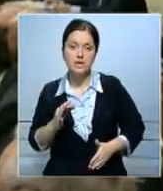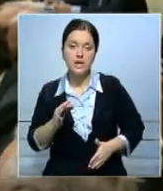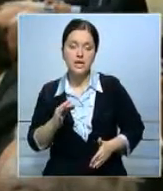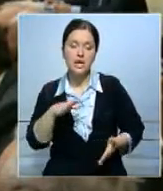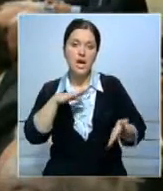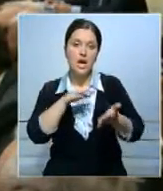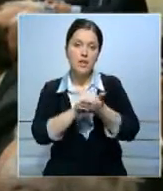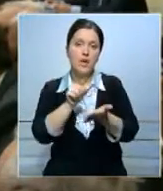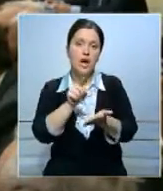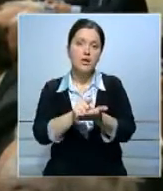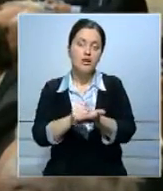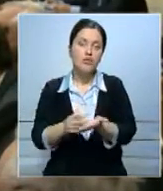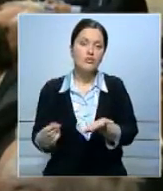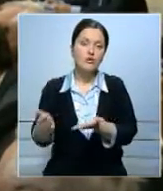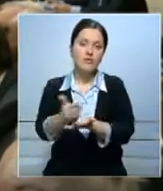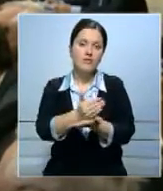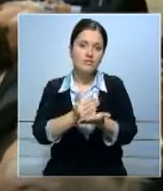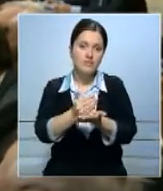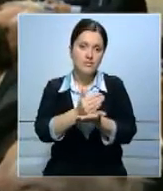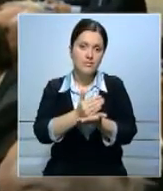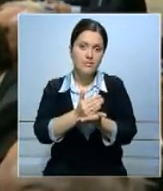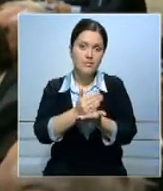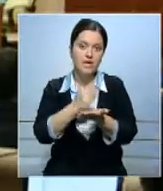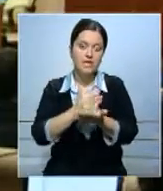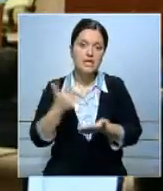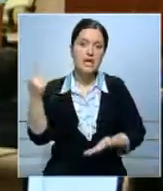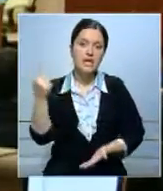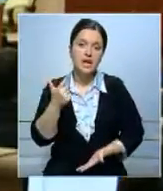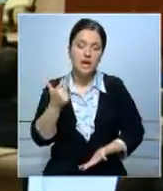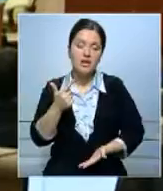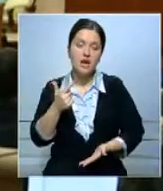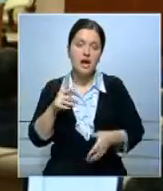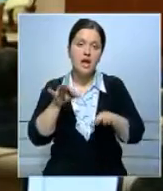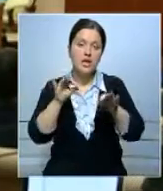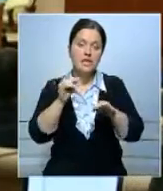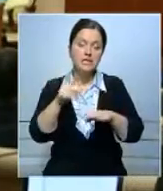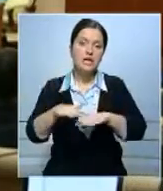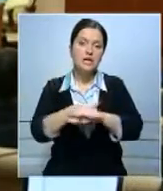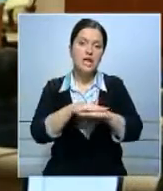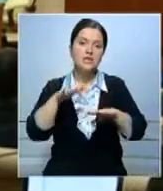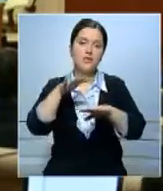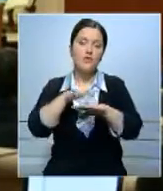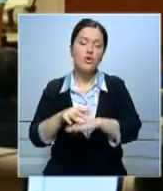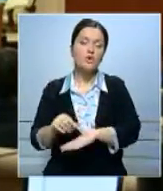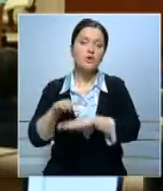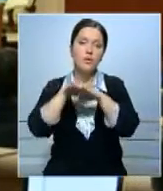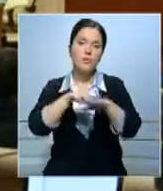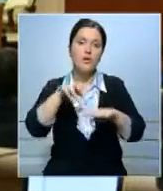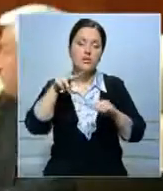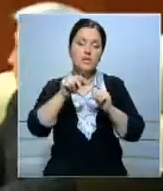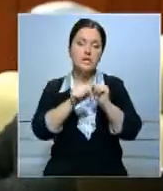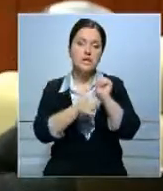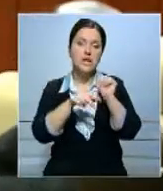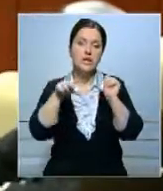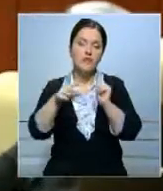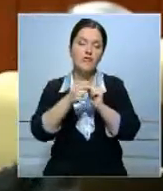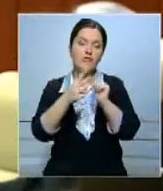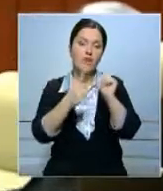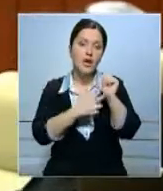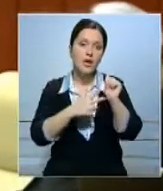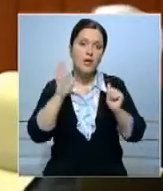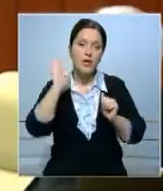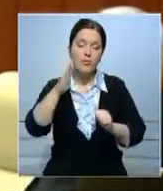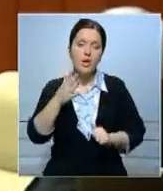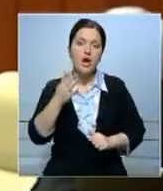налоговые поступления. Гарантированный трансфер из нацфонда в 2016-2018 годы определен в размере 2